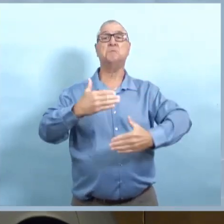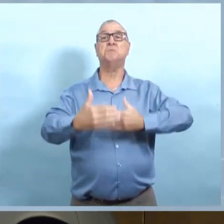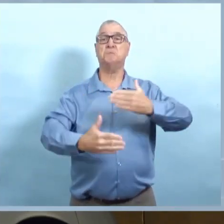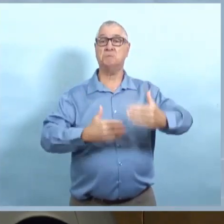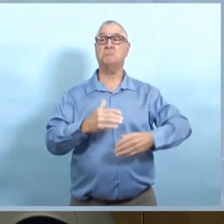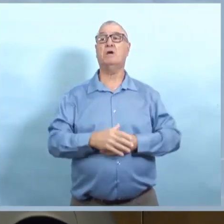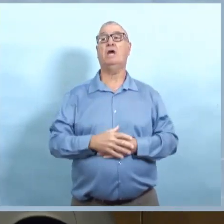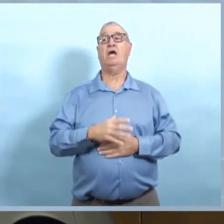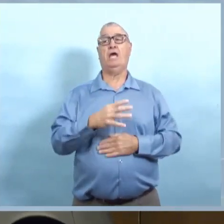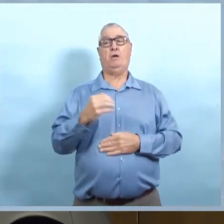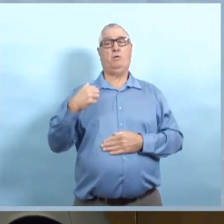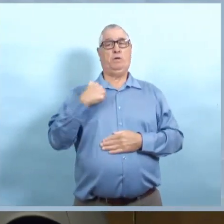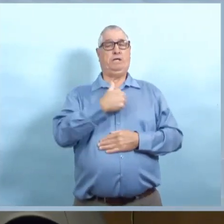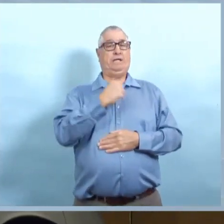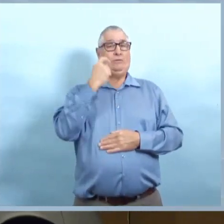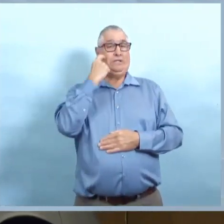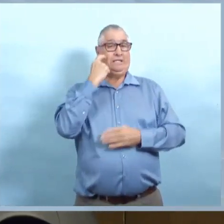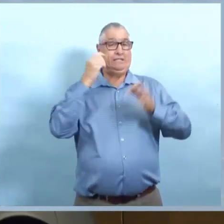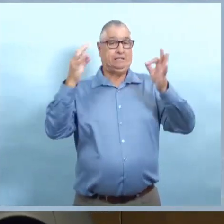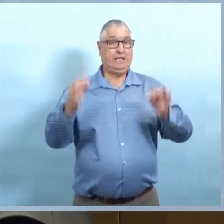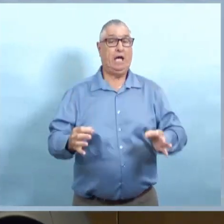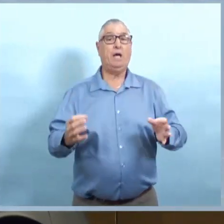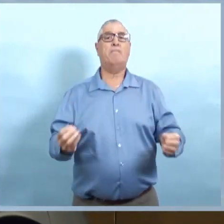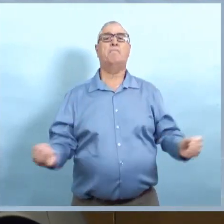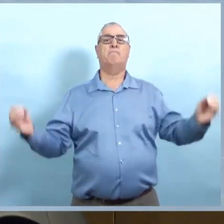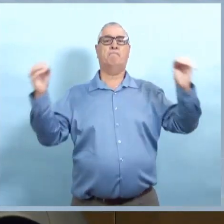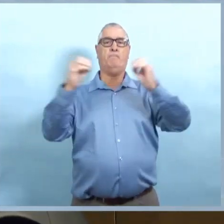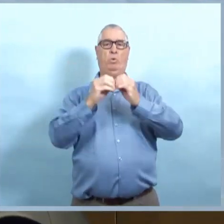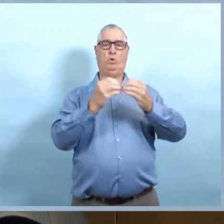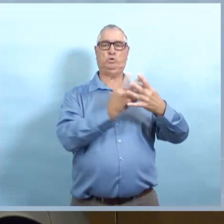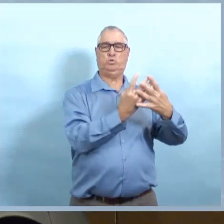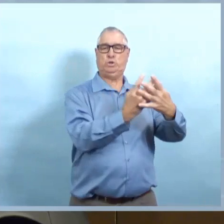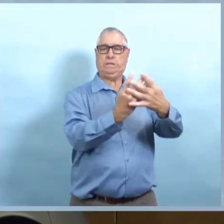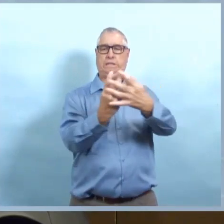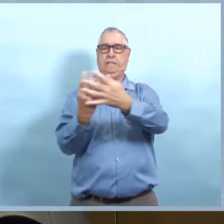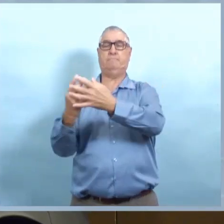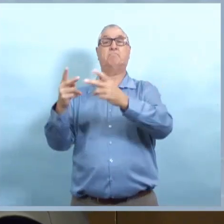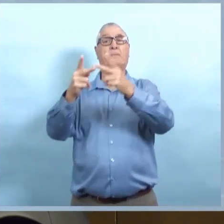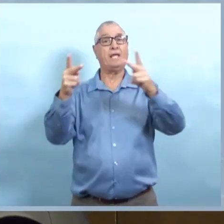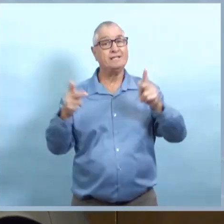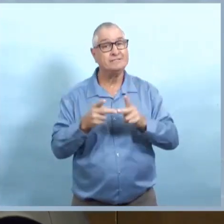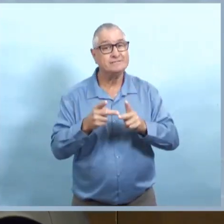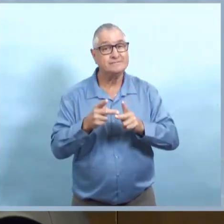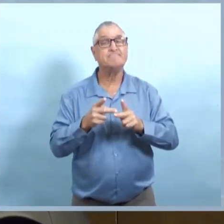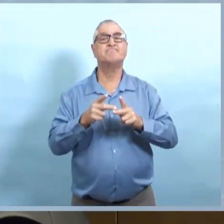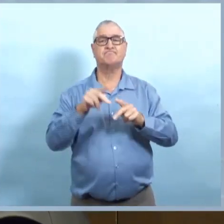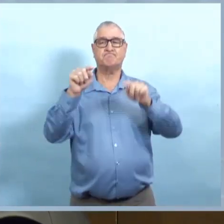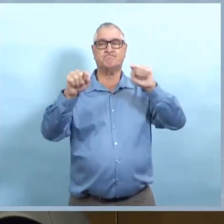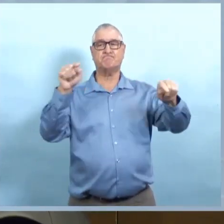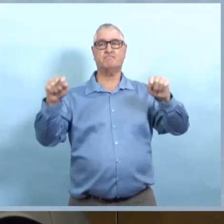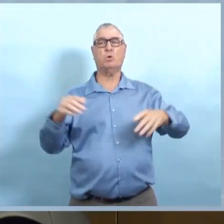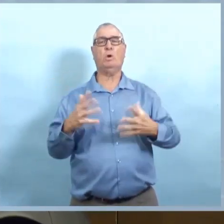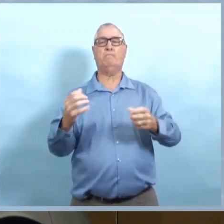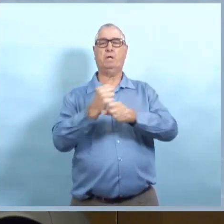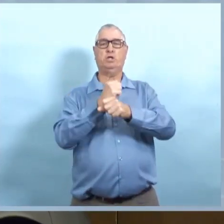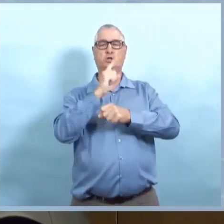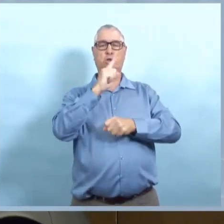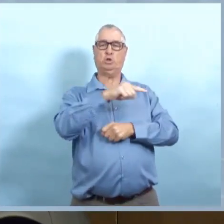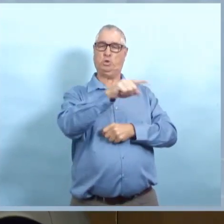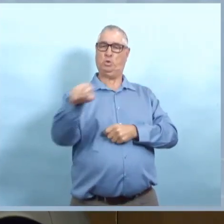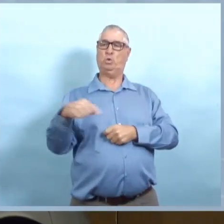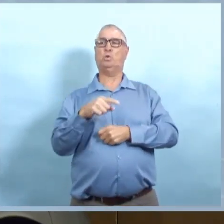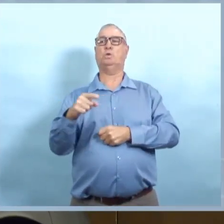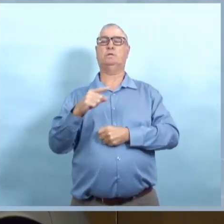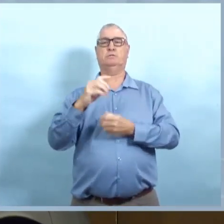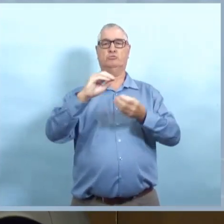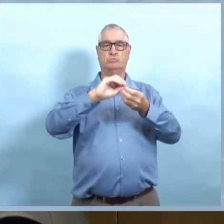lundi et je vais donner en tant que préface que je veux annoncer au Manitobain qu'il y a beaucoup de choses en cours à l'heure actuelle. Nous sommes engagés